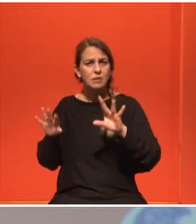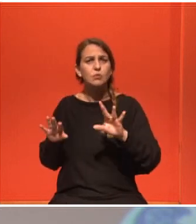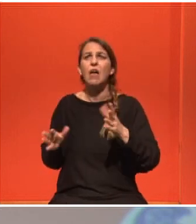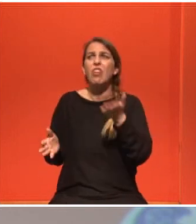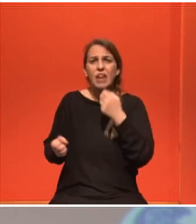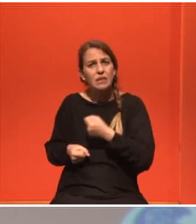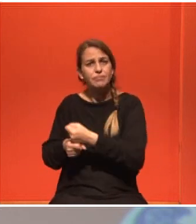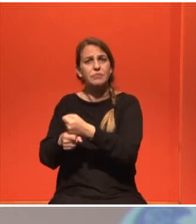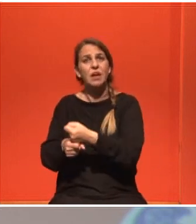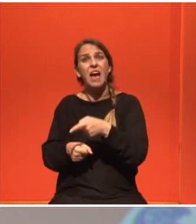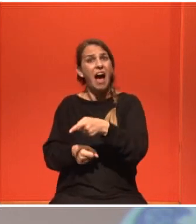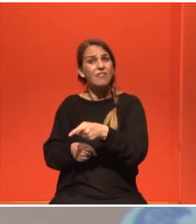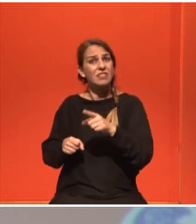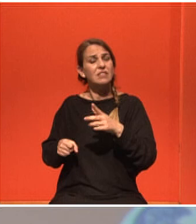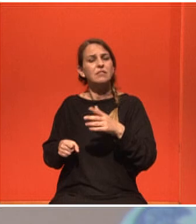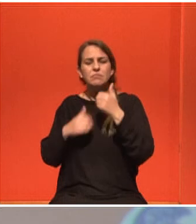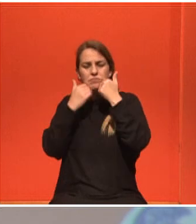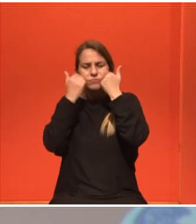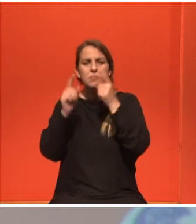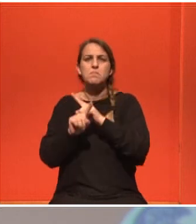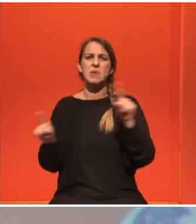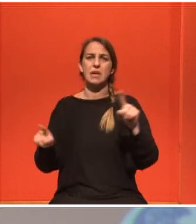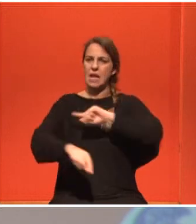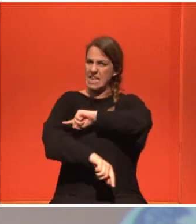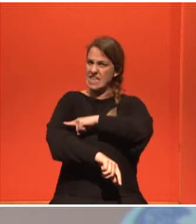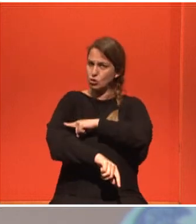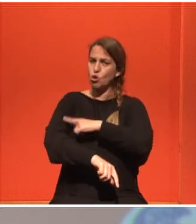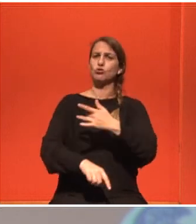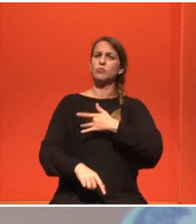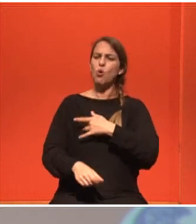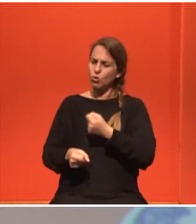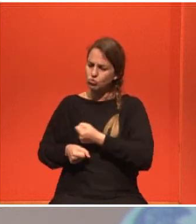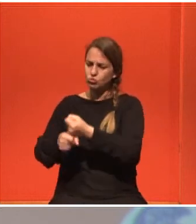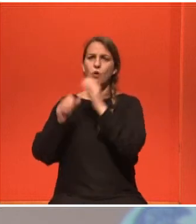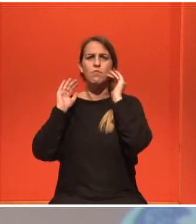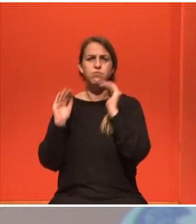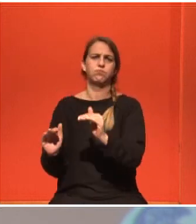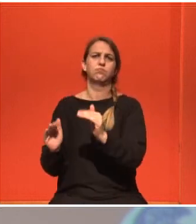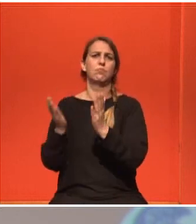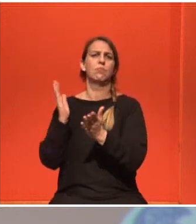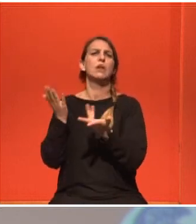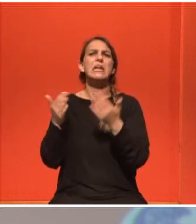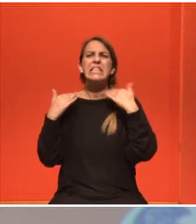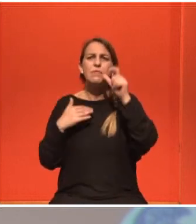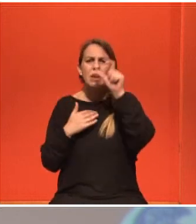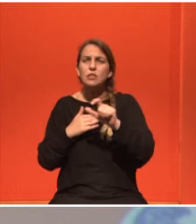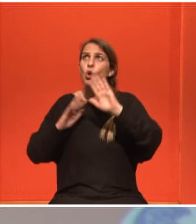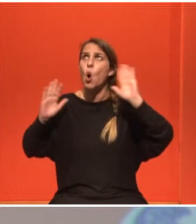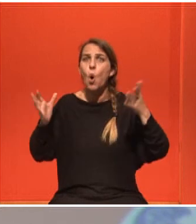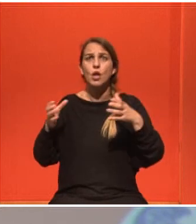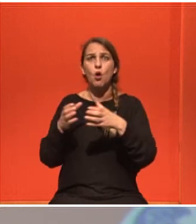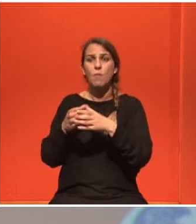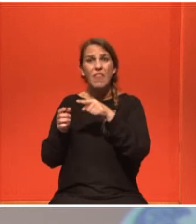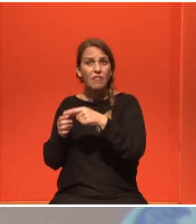στηρίξουν. Και αυτοί δεν θα πρέπει να ντρέπονται. Έχουν τους γιατρούς τους, έχουν τους ψυχολόγους, έχουν τους γυμναστές ή ό,τι άλλο και να